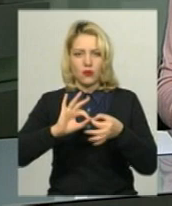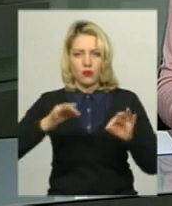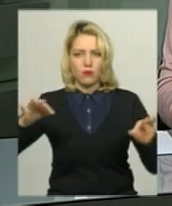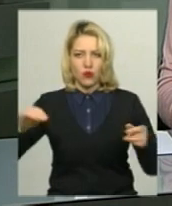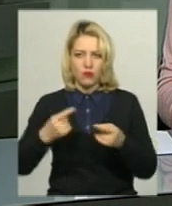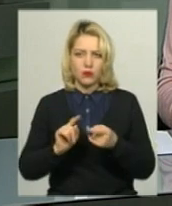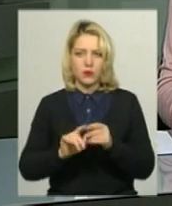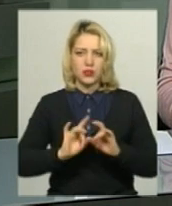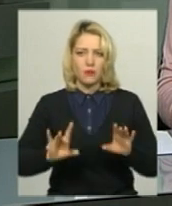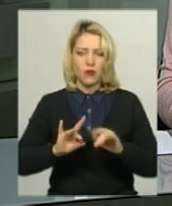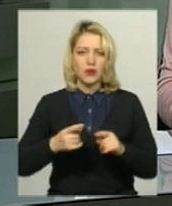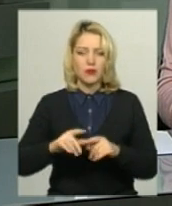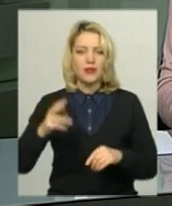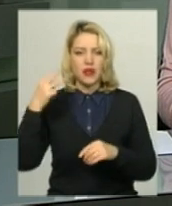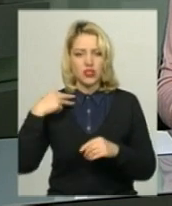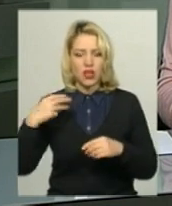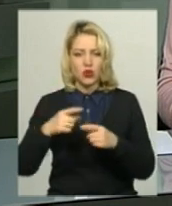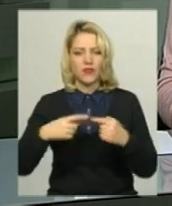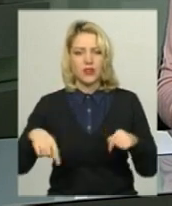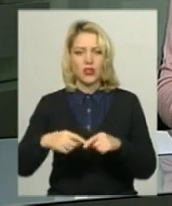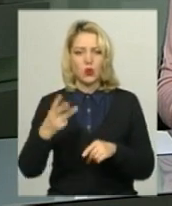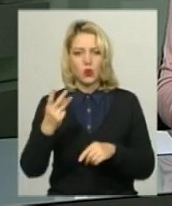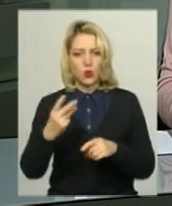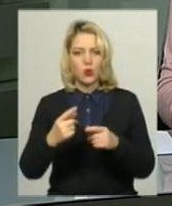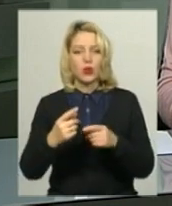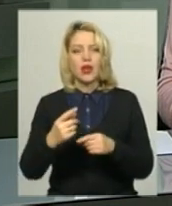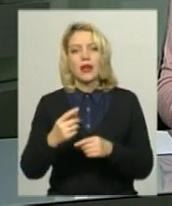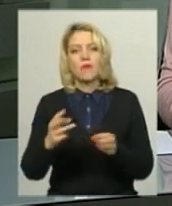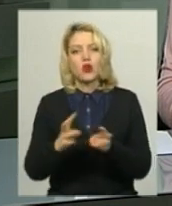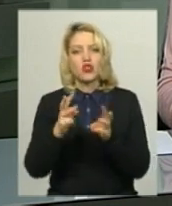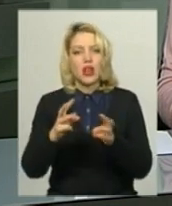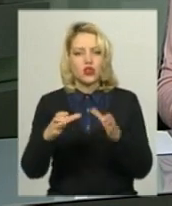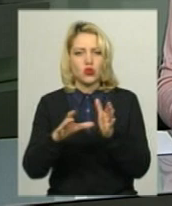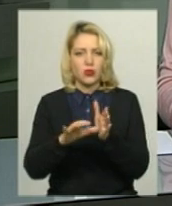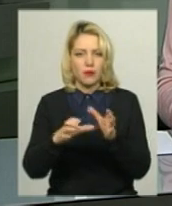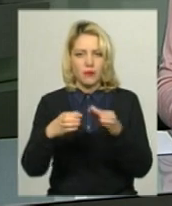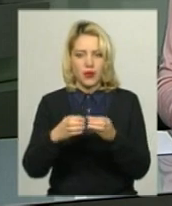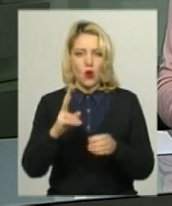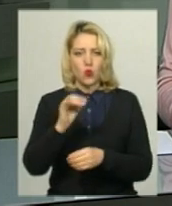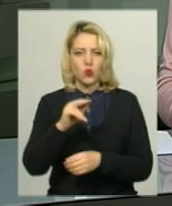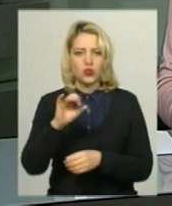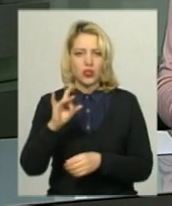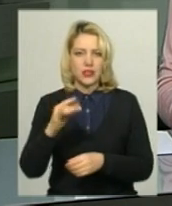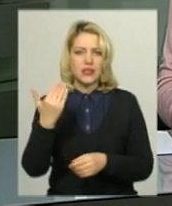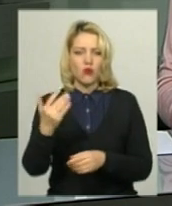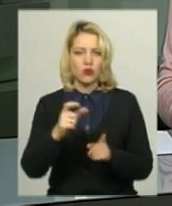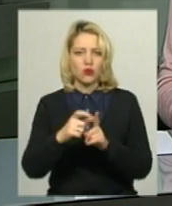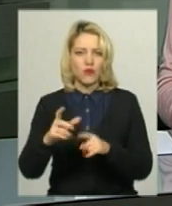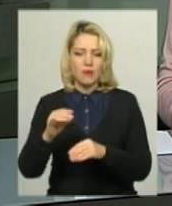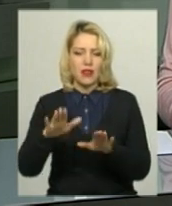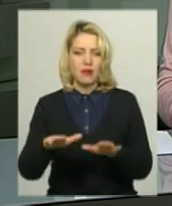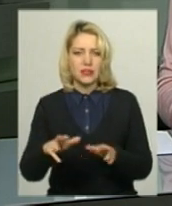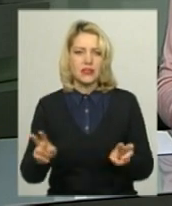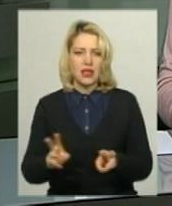начальник чергового відділення Другої Державної пожежно-рятувальної частини міста Максим Кучер. За його словами, на місці пожежі